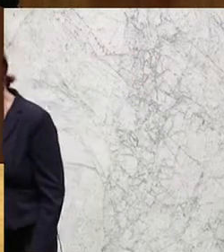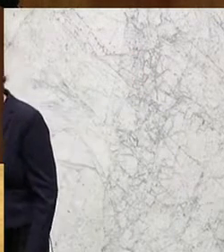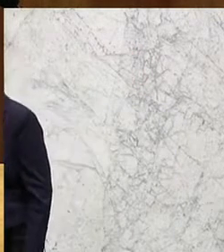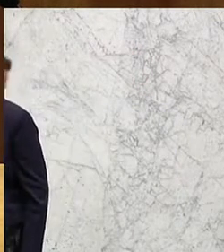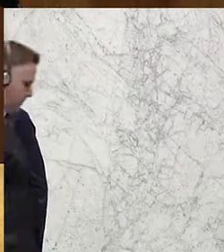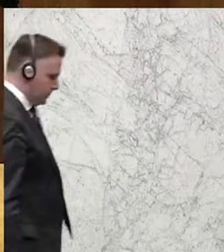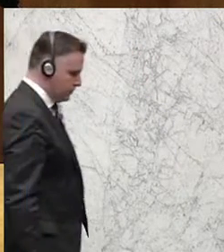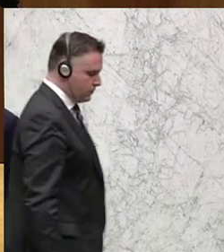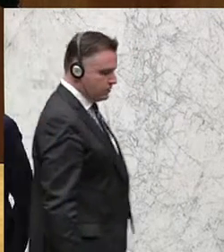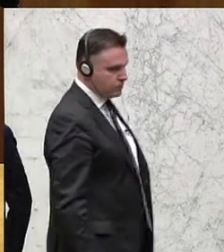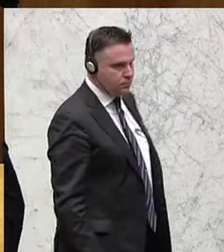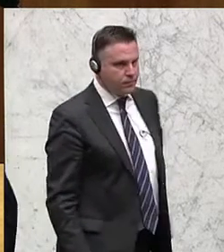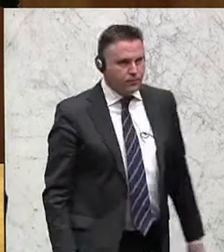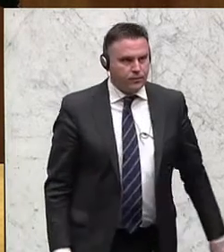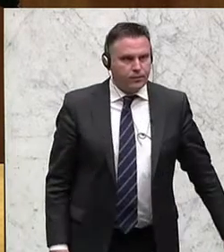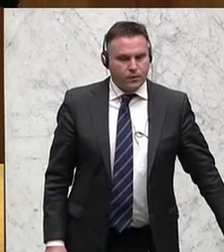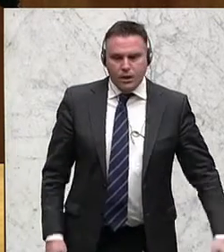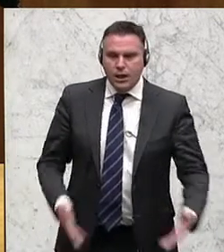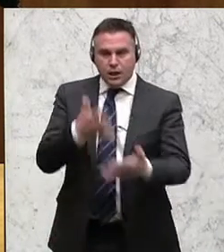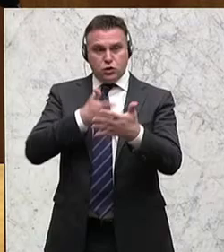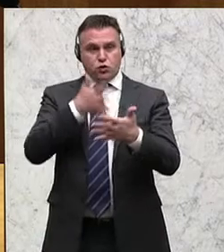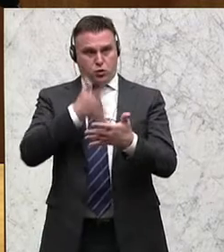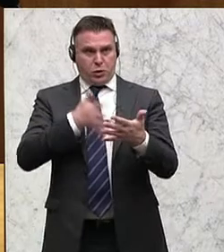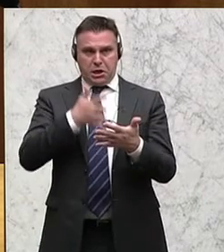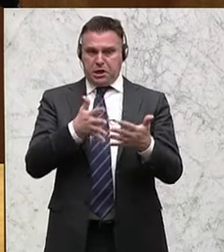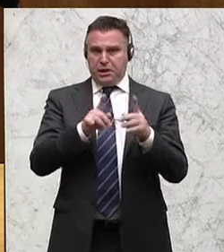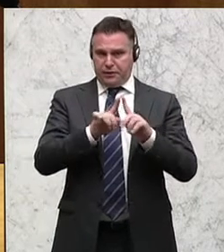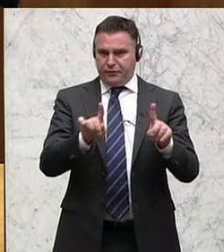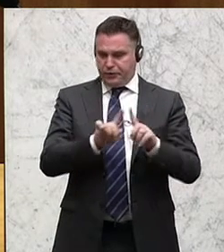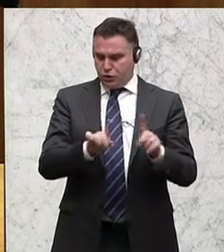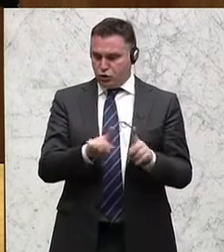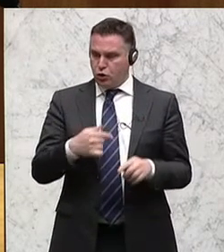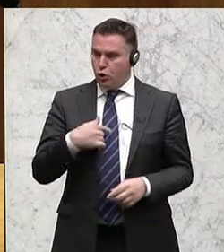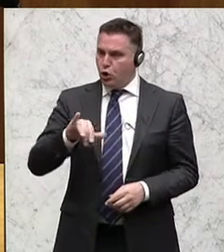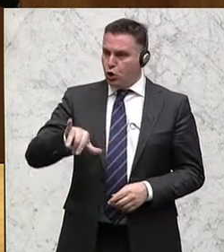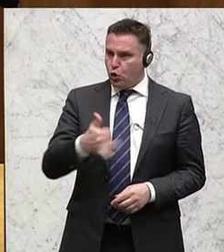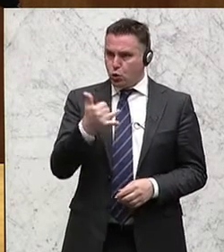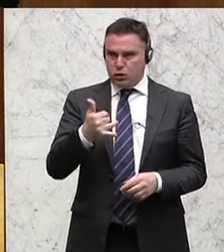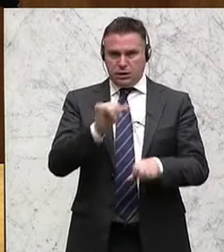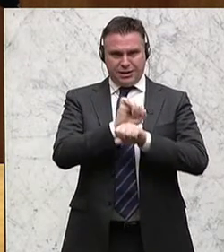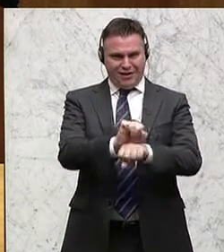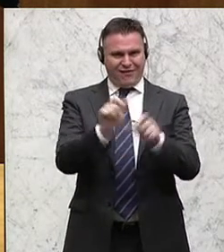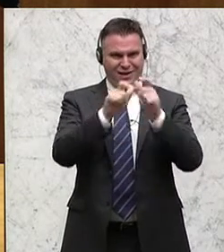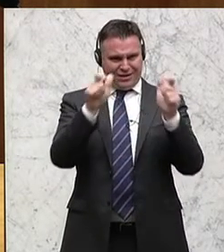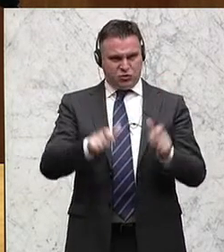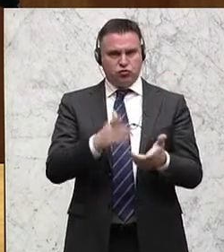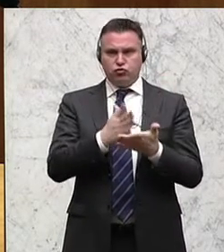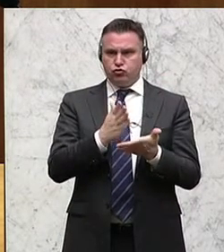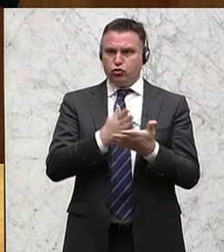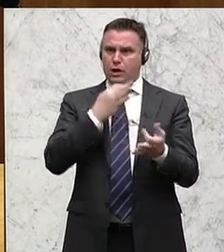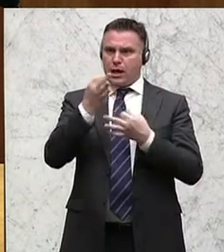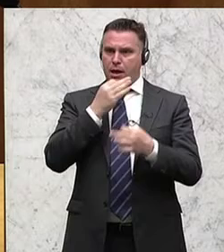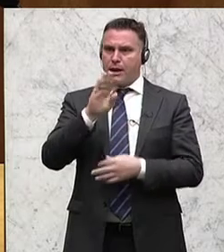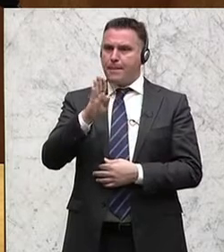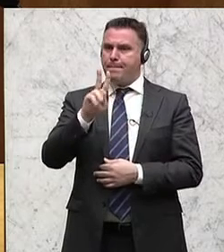Screening ist etwas wildartig. Ich kann Ihnen nur versichern, dass wir in unseren Justizanstalten gestützt auch auf die Informationen des